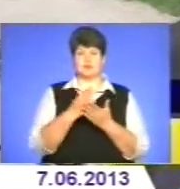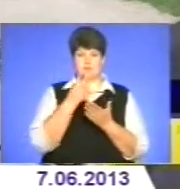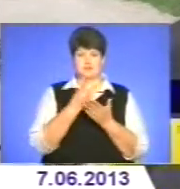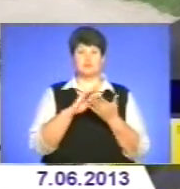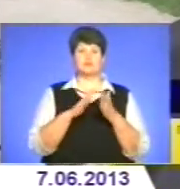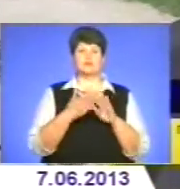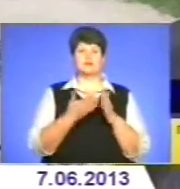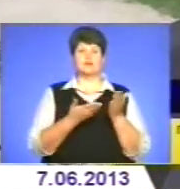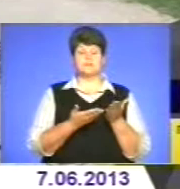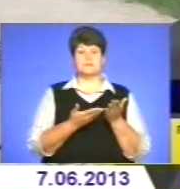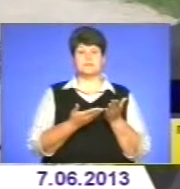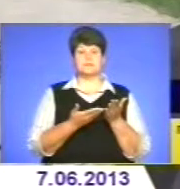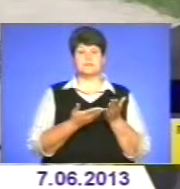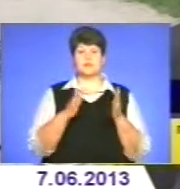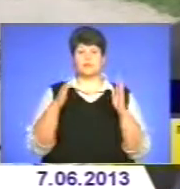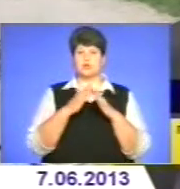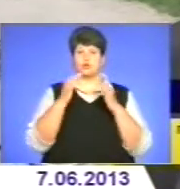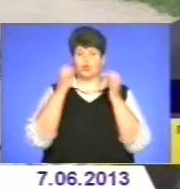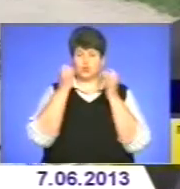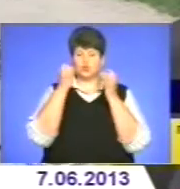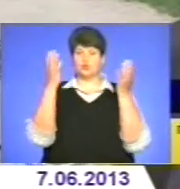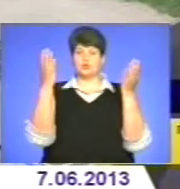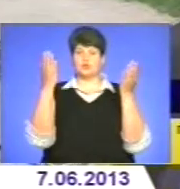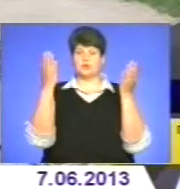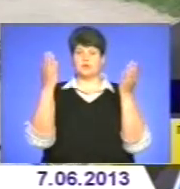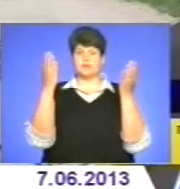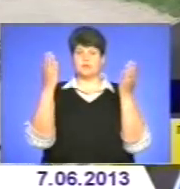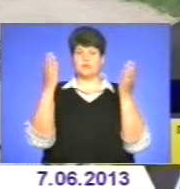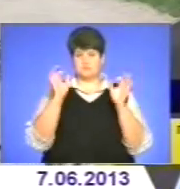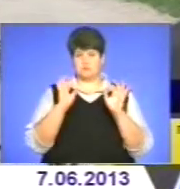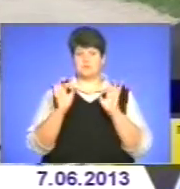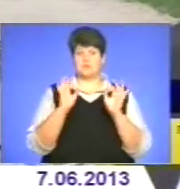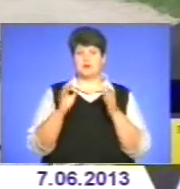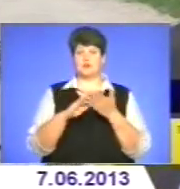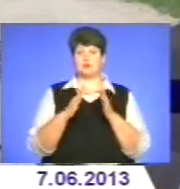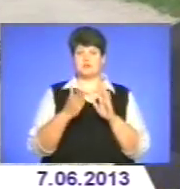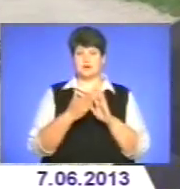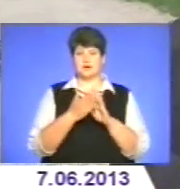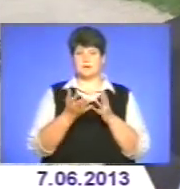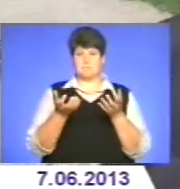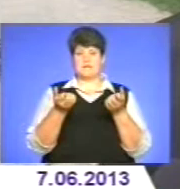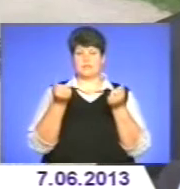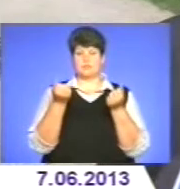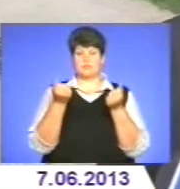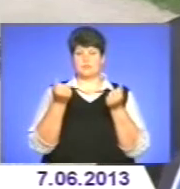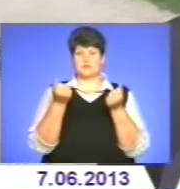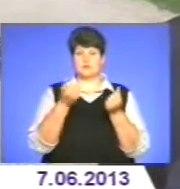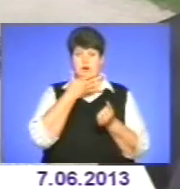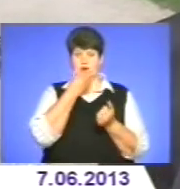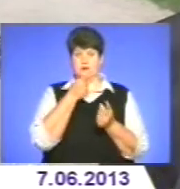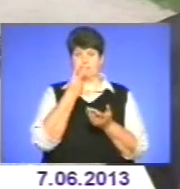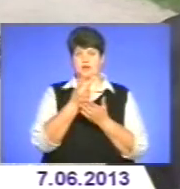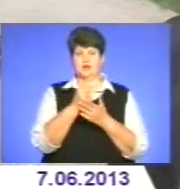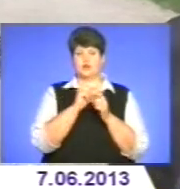стані. І будинок культури в такому нормальному стані, переведений, підтримується. І гарно виглядає